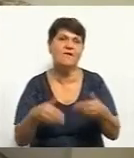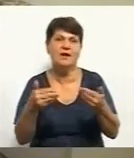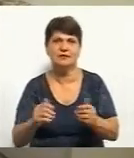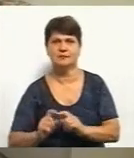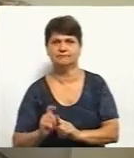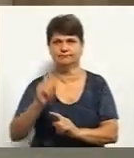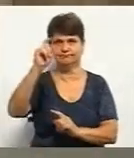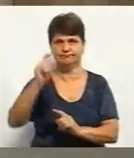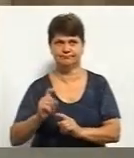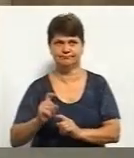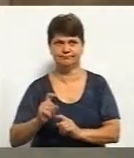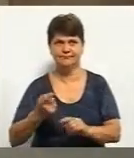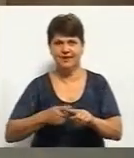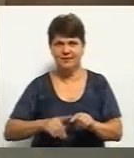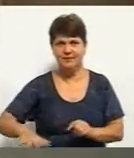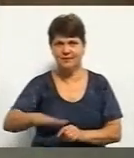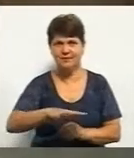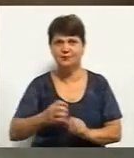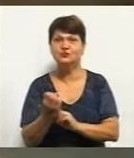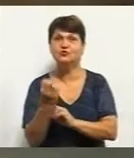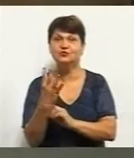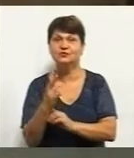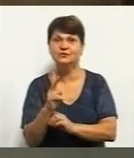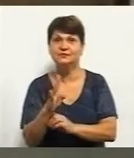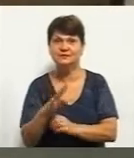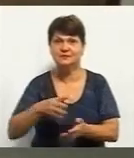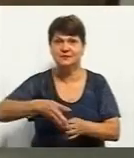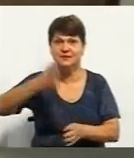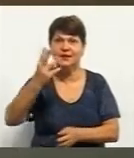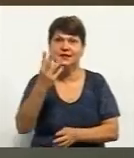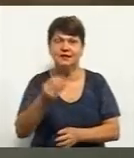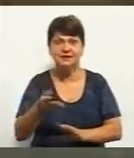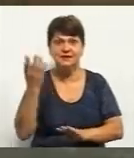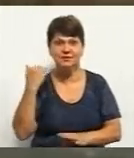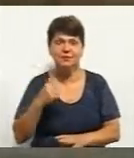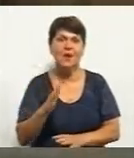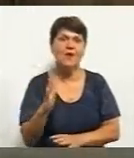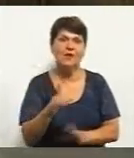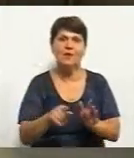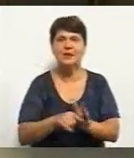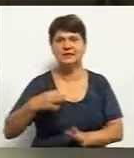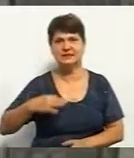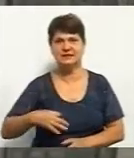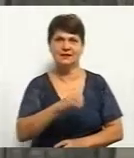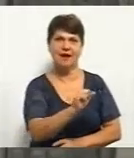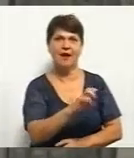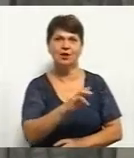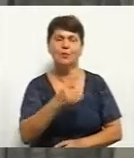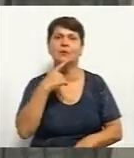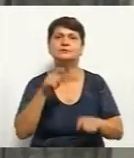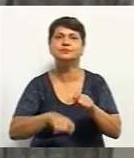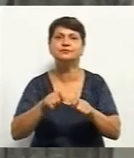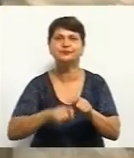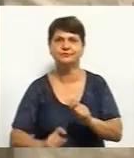підйомної платформи. Підйомник у 14-поверхівці встановили три дні тому. Володимир разом із сином Антоном тестують рухому